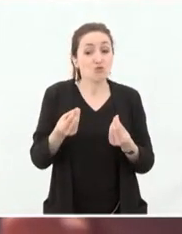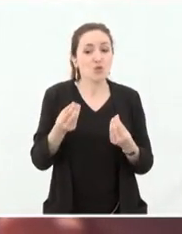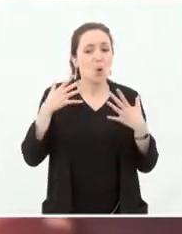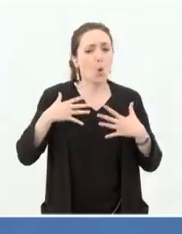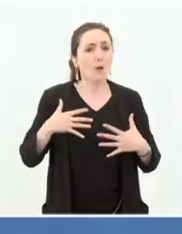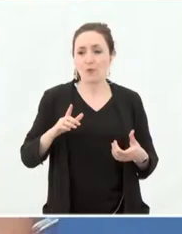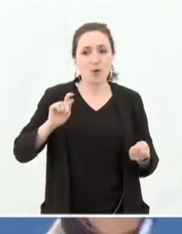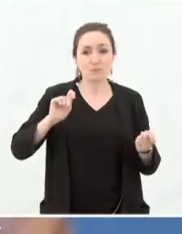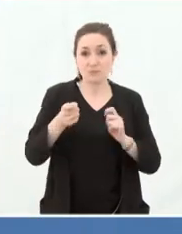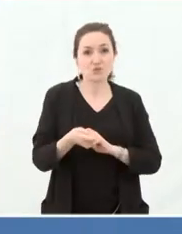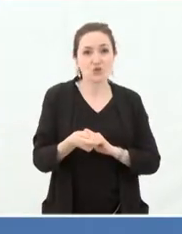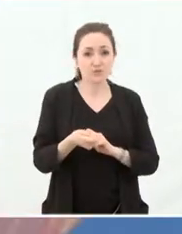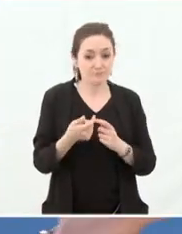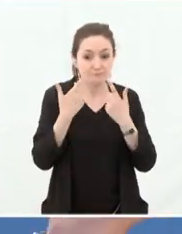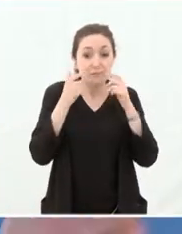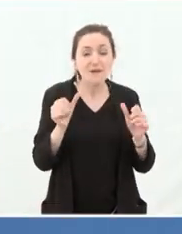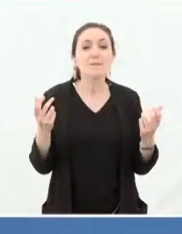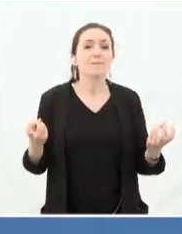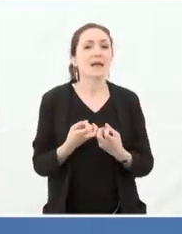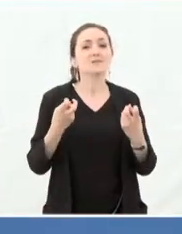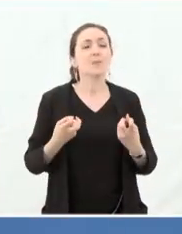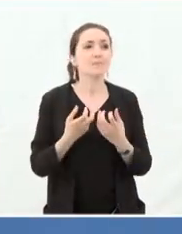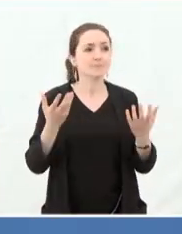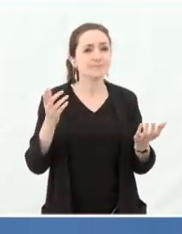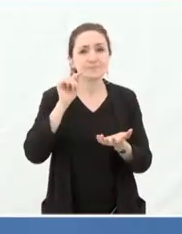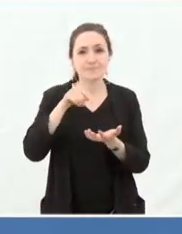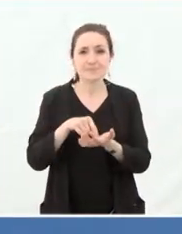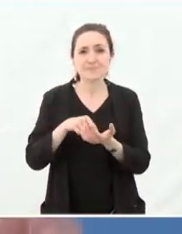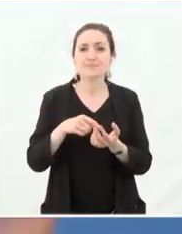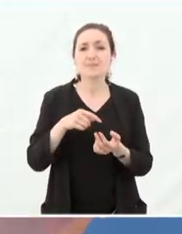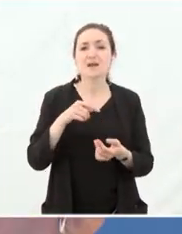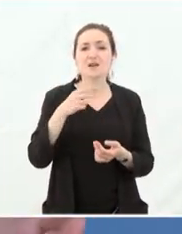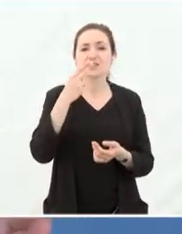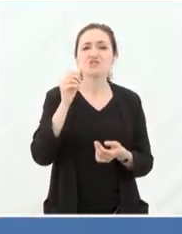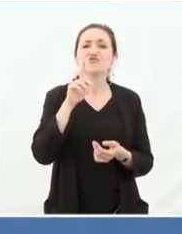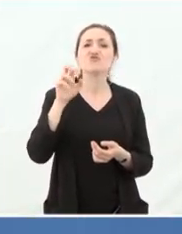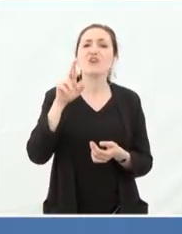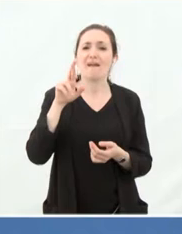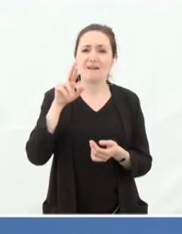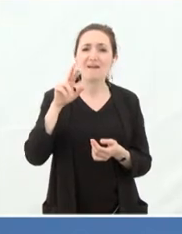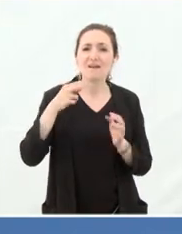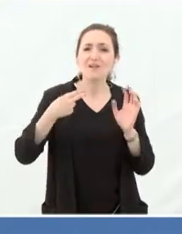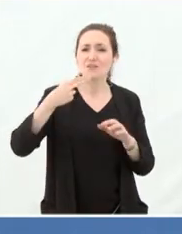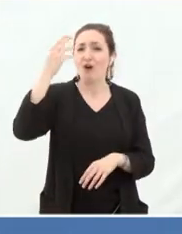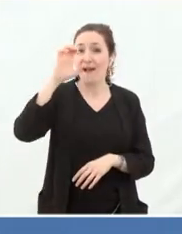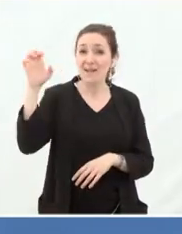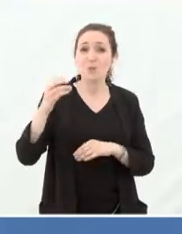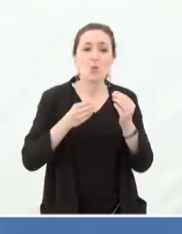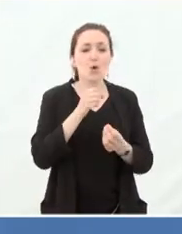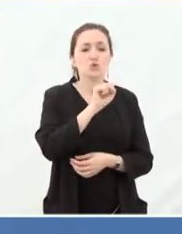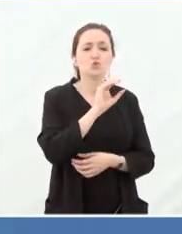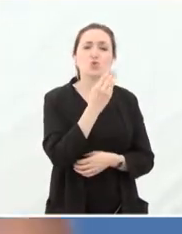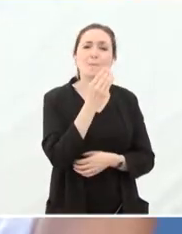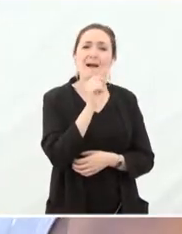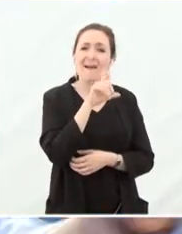voit, on le voit vraiment. Dans des contextes comme par exemple le nord-est nigérien ou la Somalie, ce que vous allez voir c'est que non seulement les gens